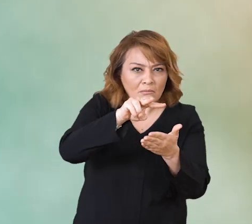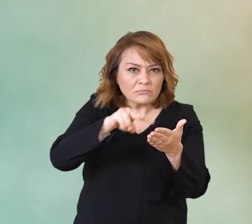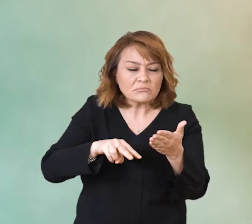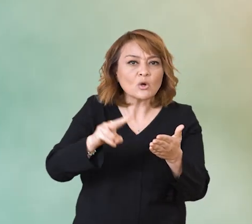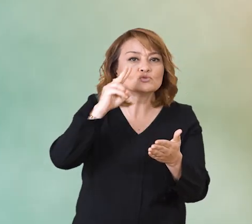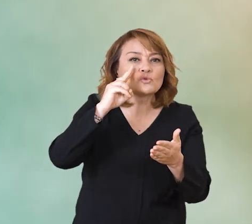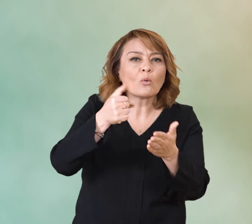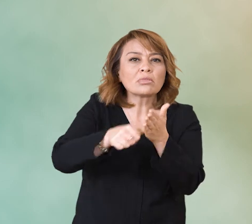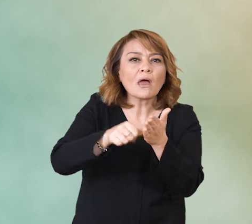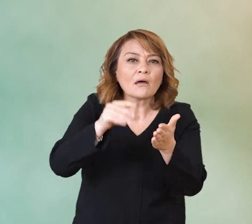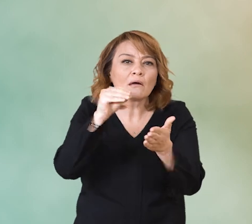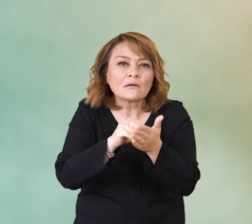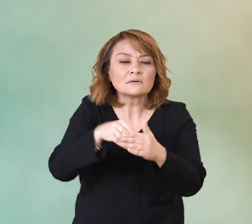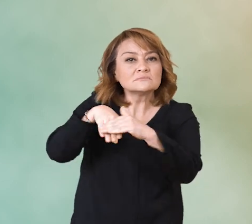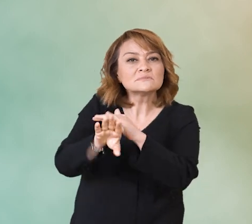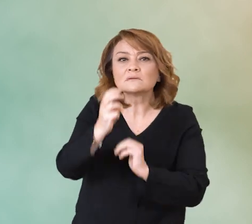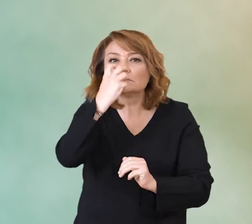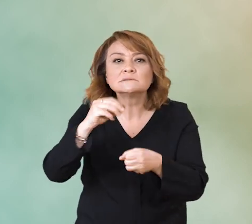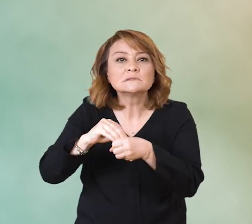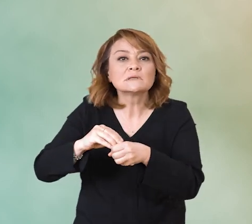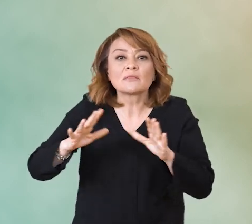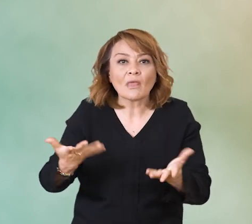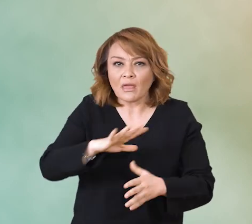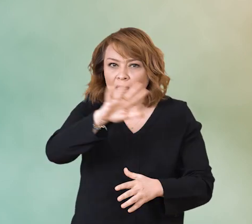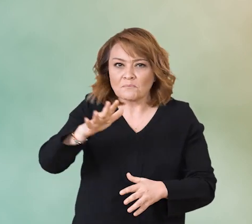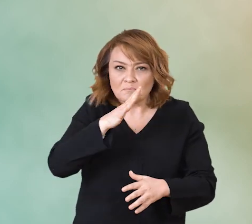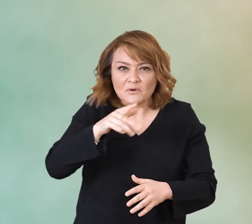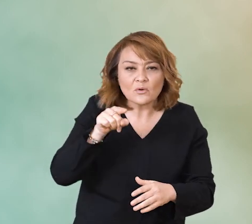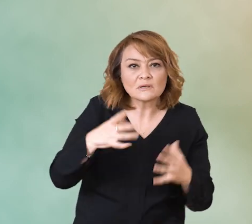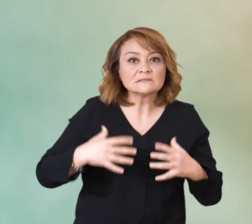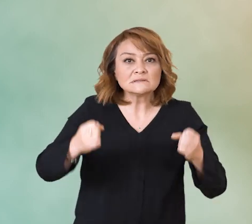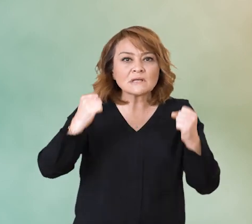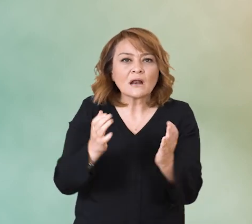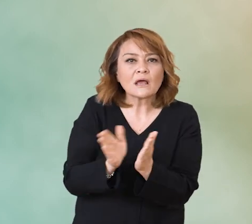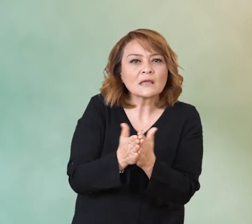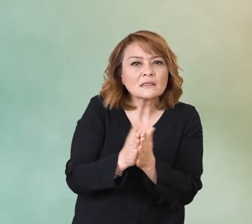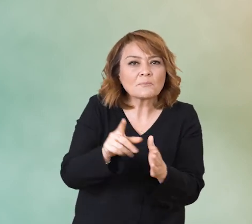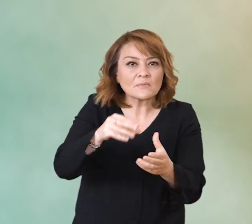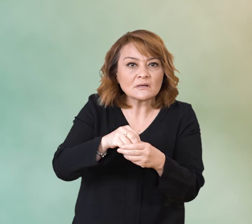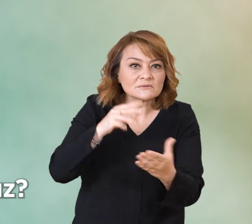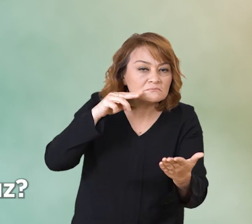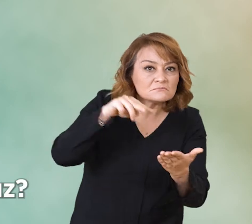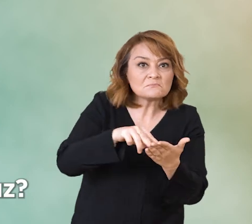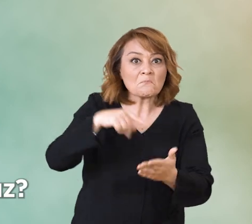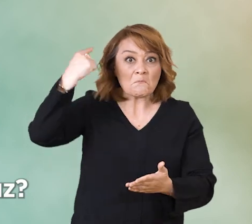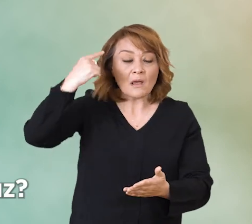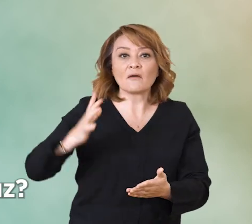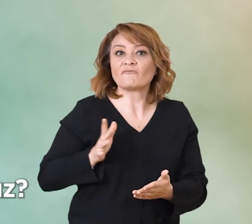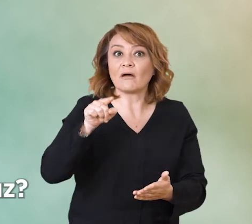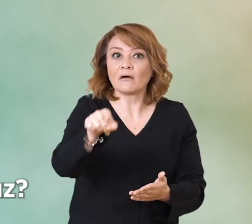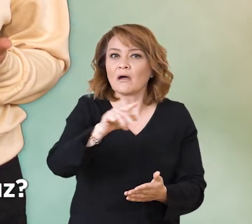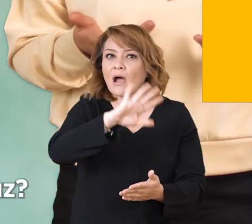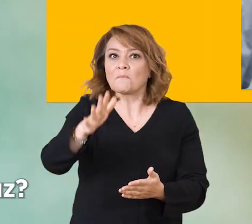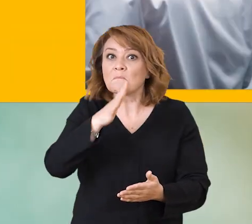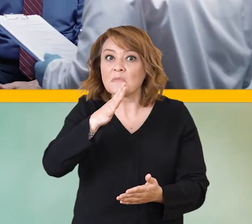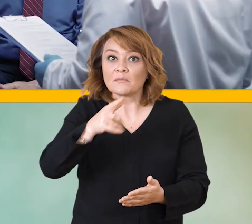İzlediğiniz için teşekkürler. Son kullanma tarihini, muhafaza koşullarını vs. Sağlıkla ilgili broşür ve kitapçıklar ilginizi çekiyor mu? Onları okuyup bilgilenmek